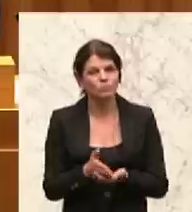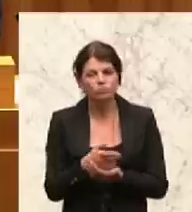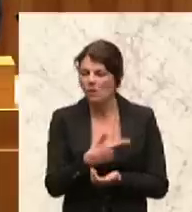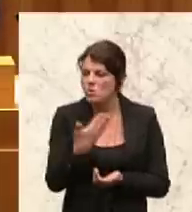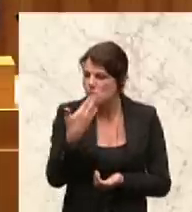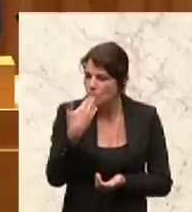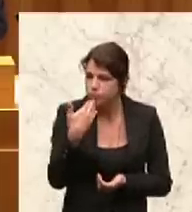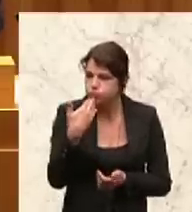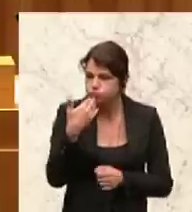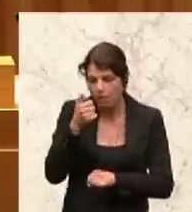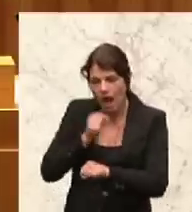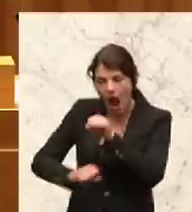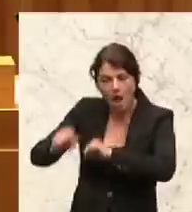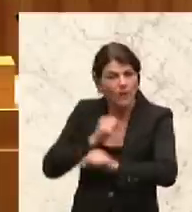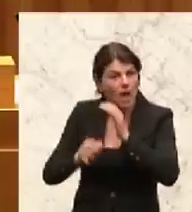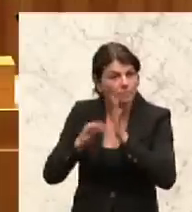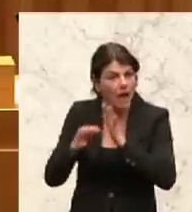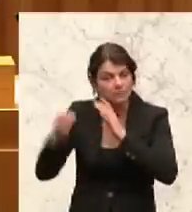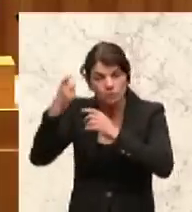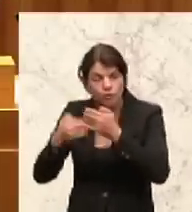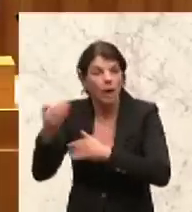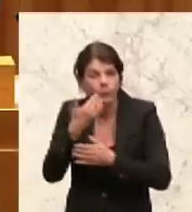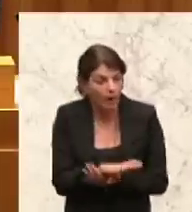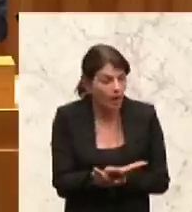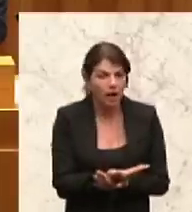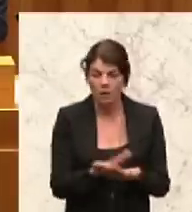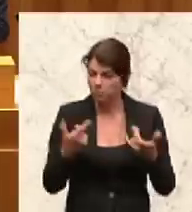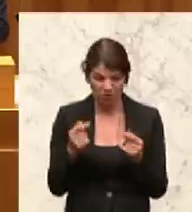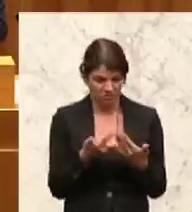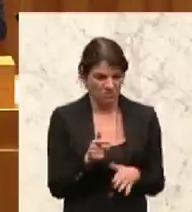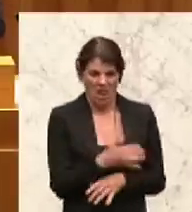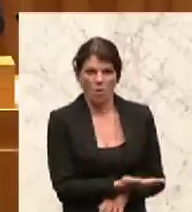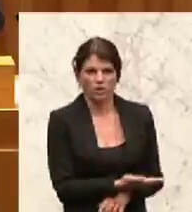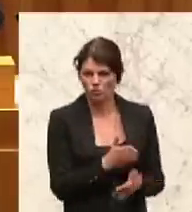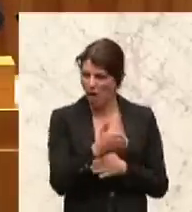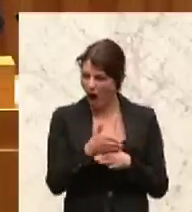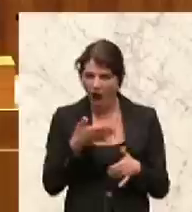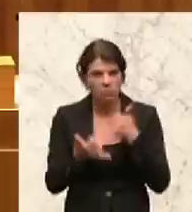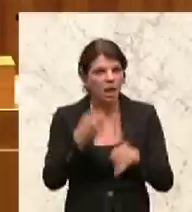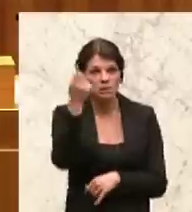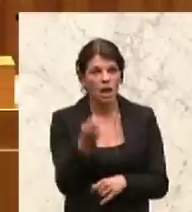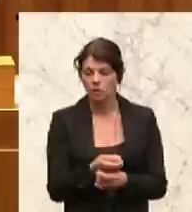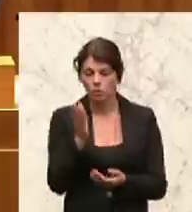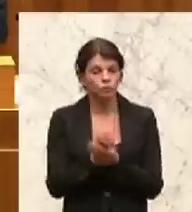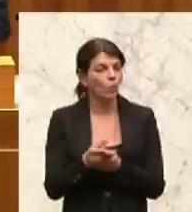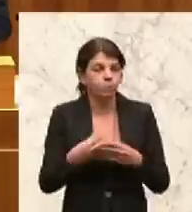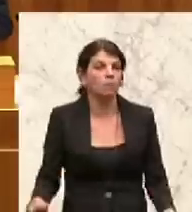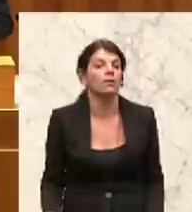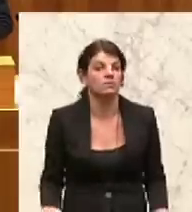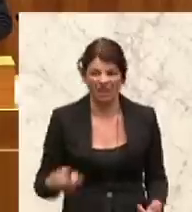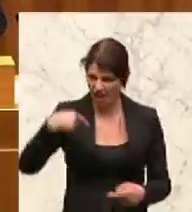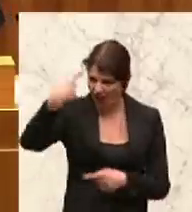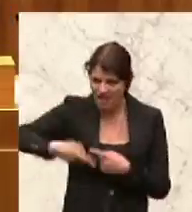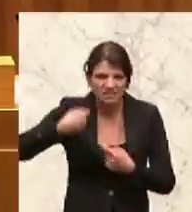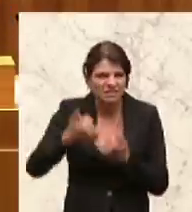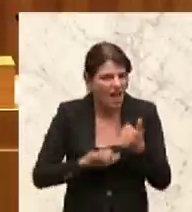Abwehrmaßnahmen, dass das alleine die 700 Millionen schon in der Halbjahresbilanz verschlingen wird, vom ganzen Jahr gar nicht